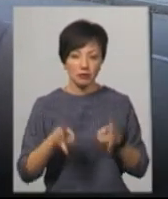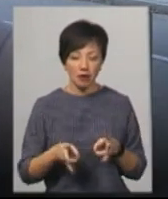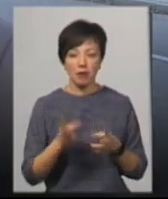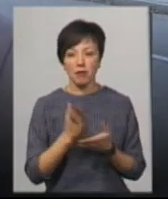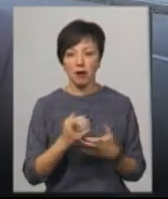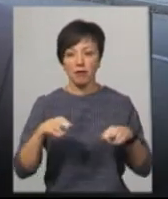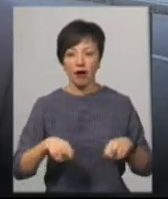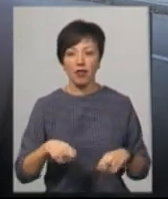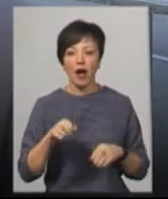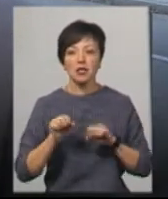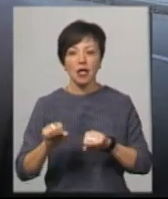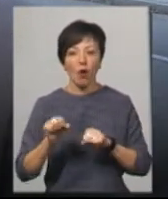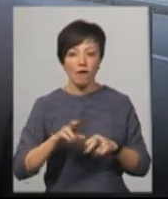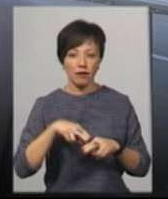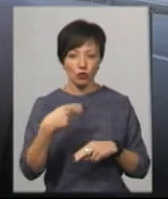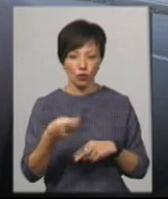страхове відшкодування.